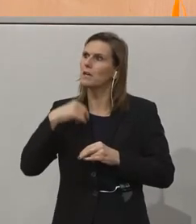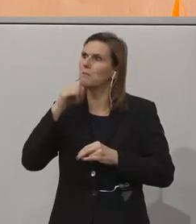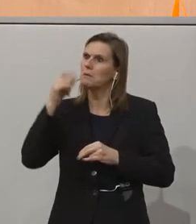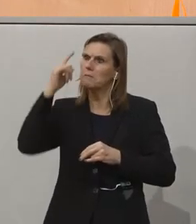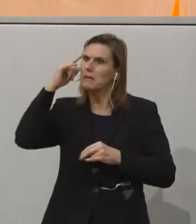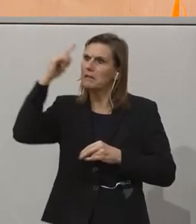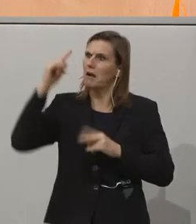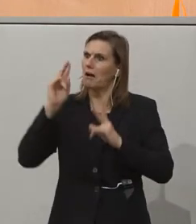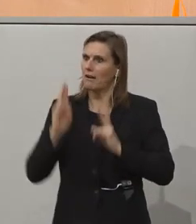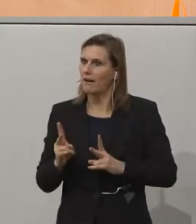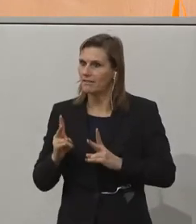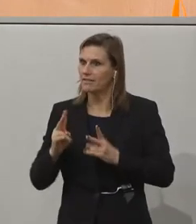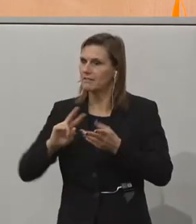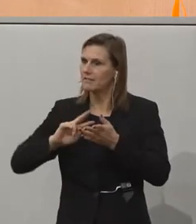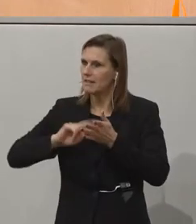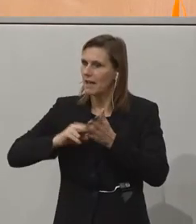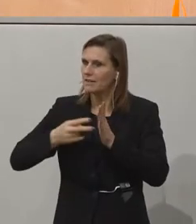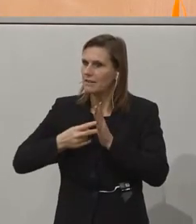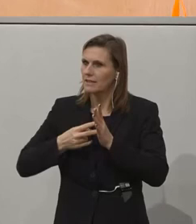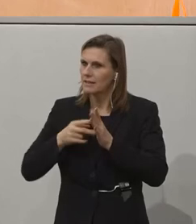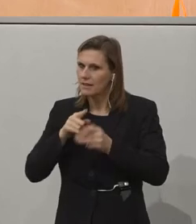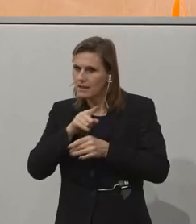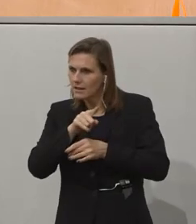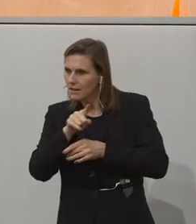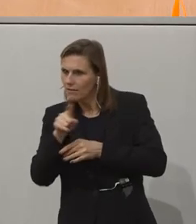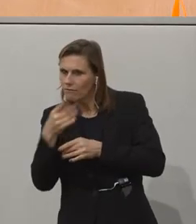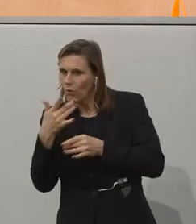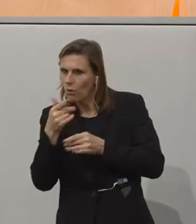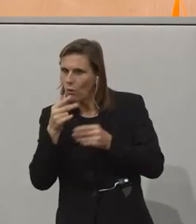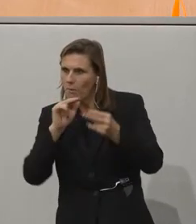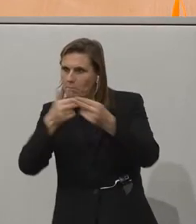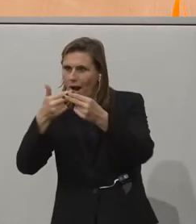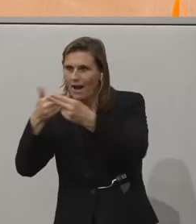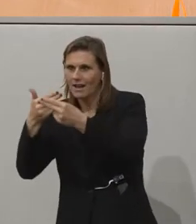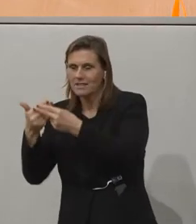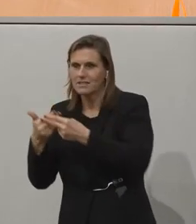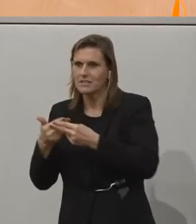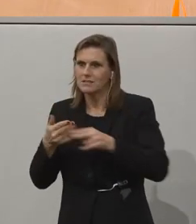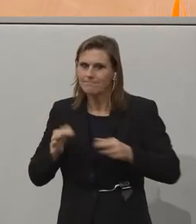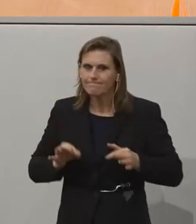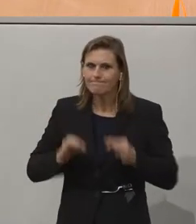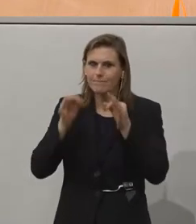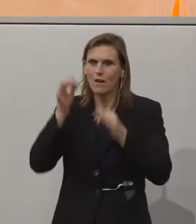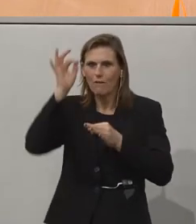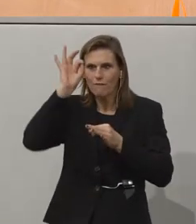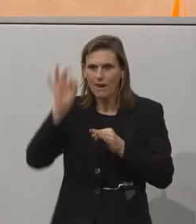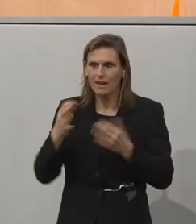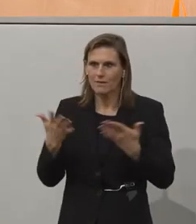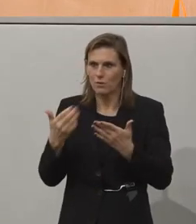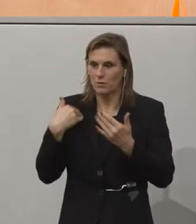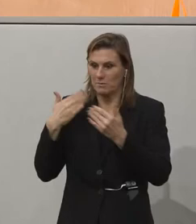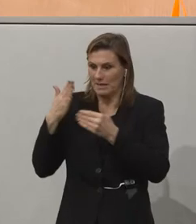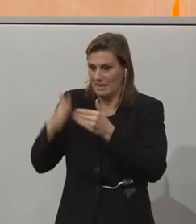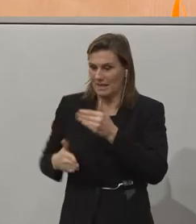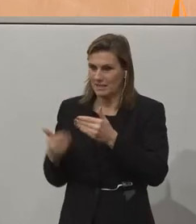Technologien, die es schaffen, dass man Menschen genau dort einsetzt, wo sie ihre spezifischen Qualifikationen und Fähigkeiten haben. Und wie wir jetzt im letzten Beispiel